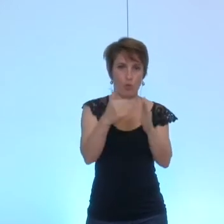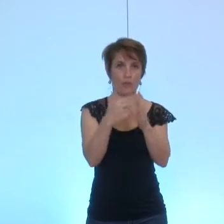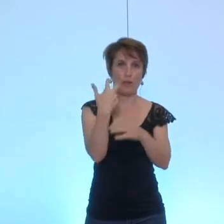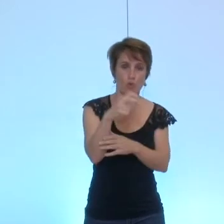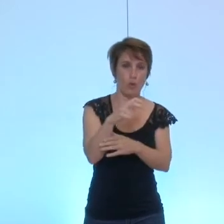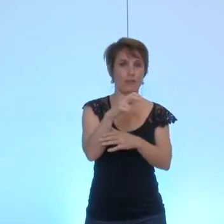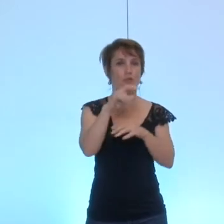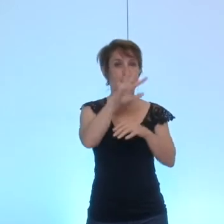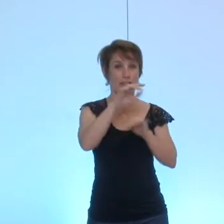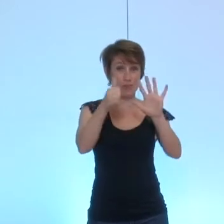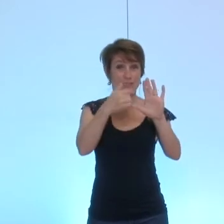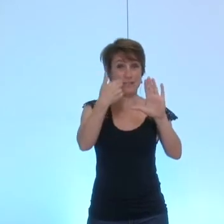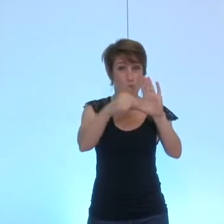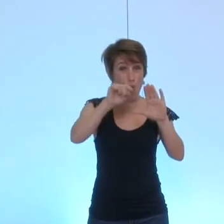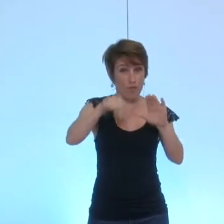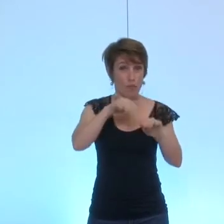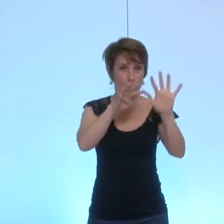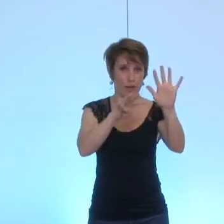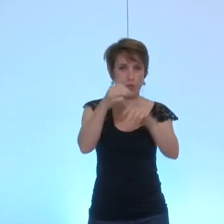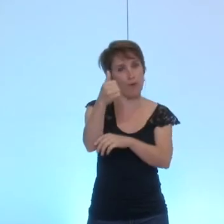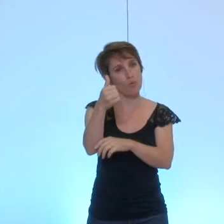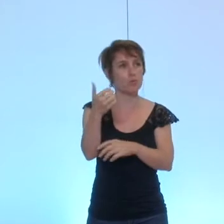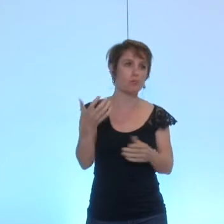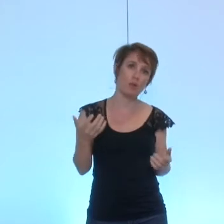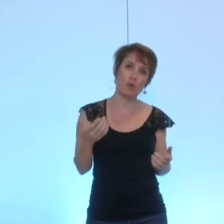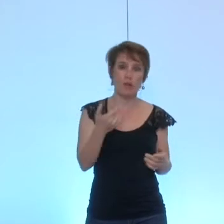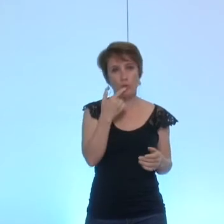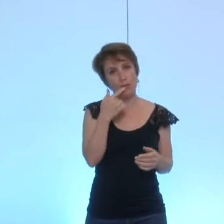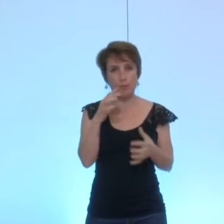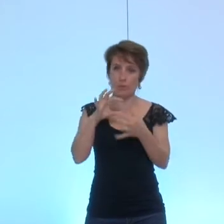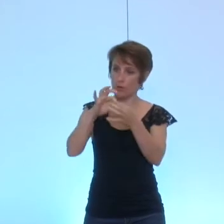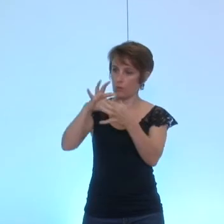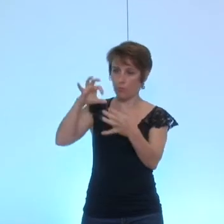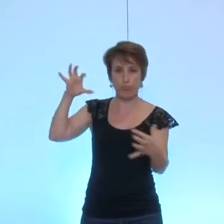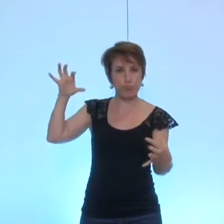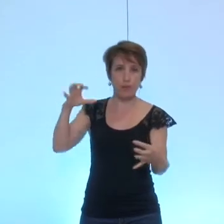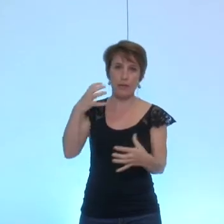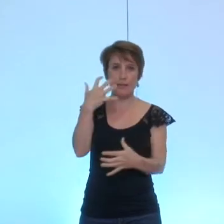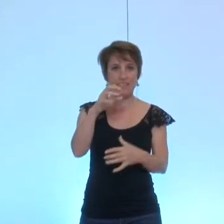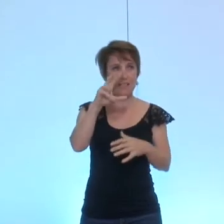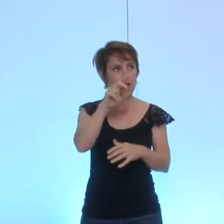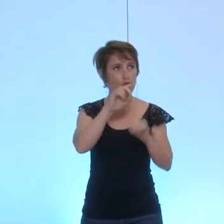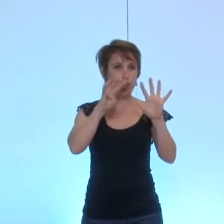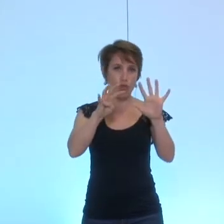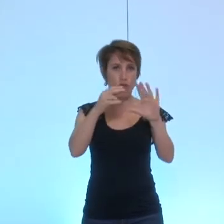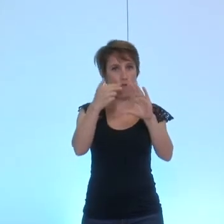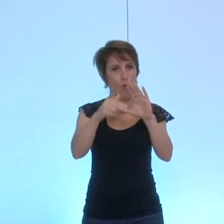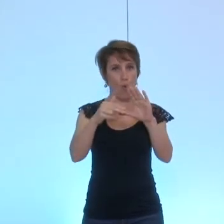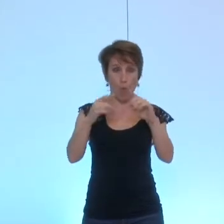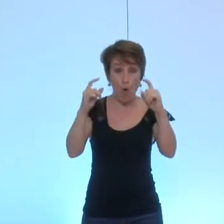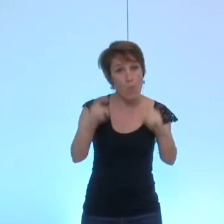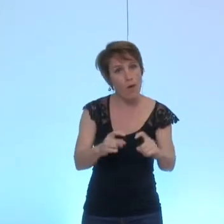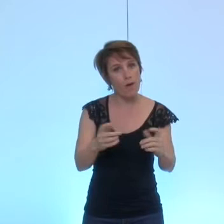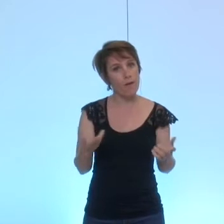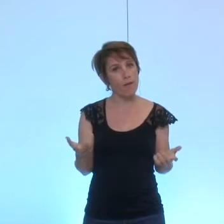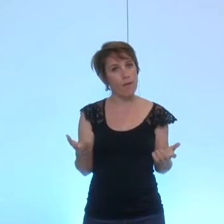,91 euros. Donc, lorsqu'on verse il y a donc eu entre guillemets 539,80 euros de baisse d'indemnité